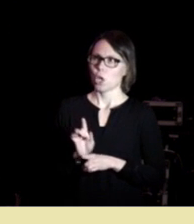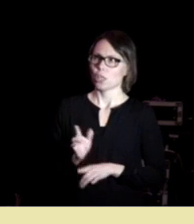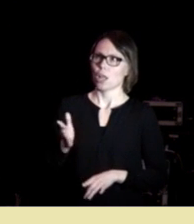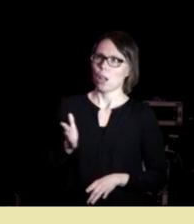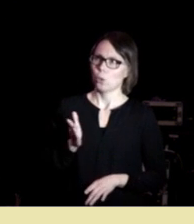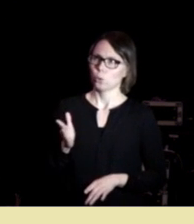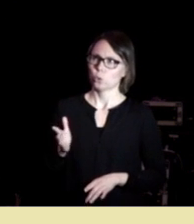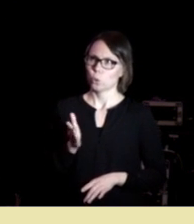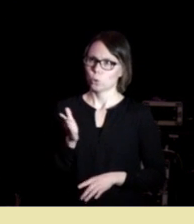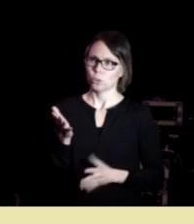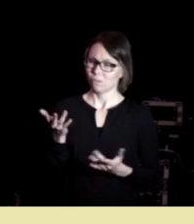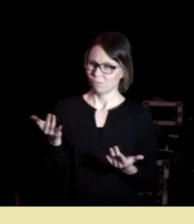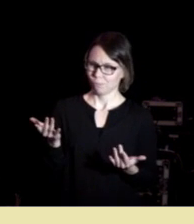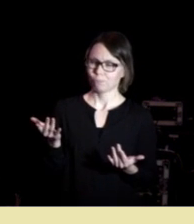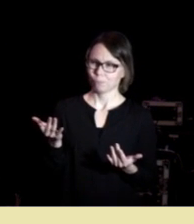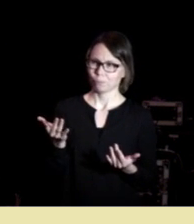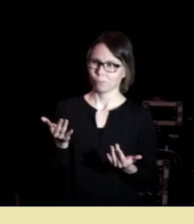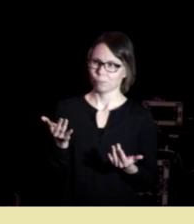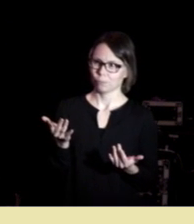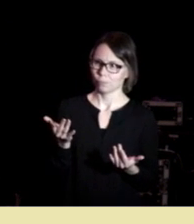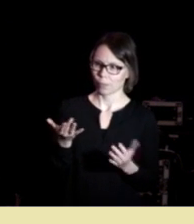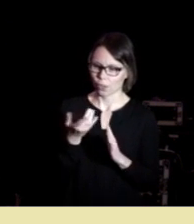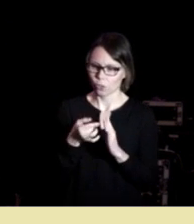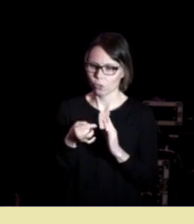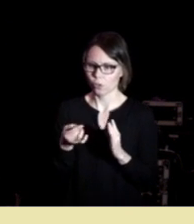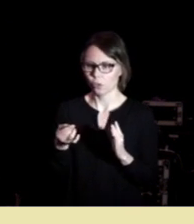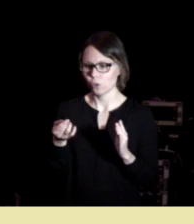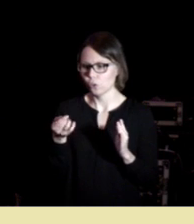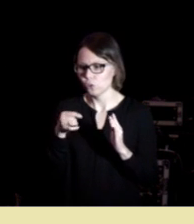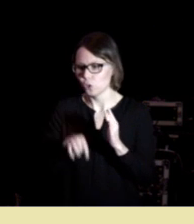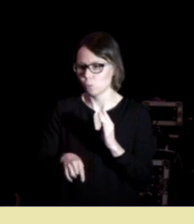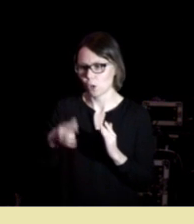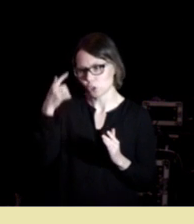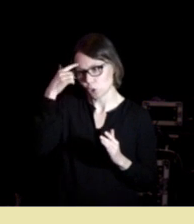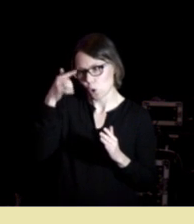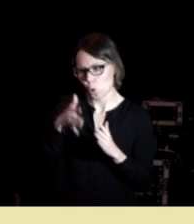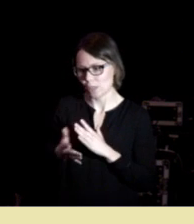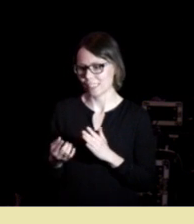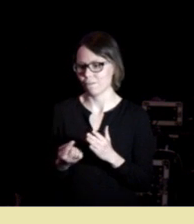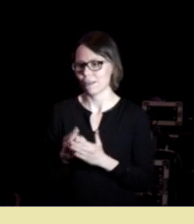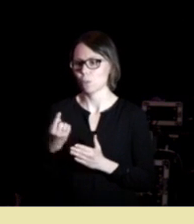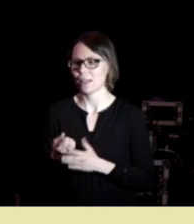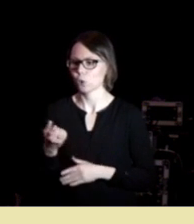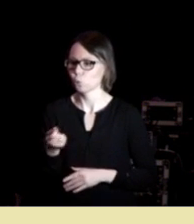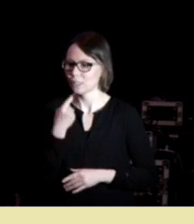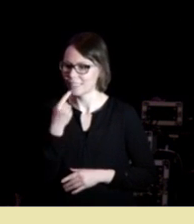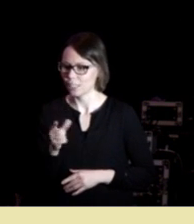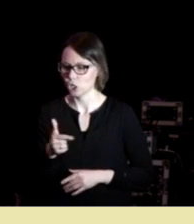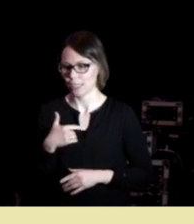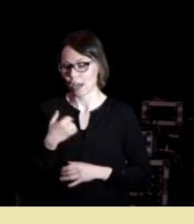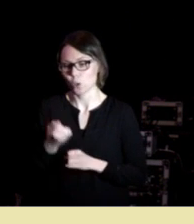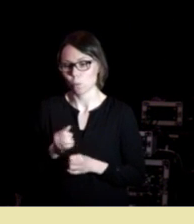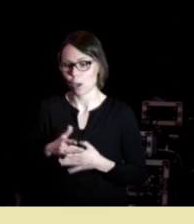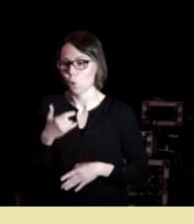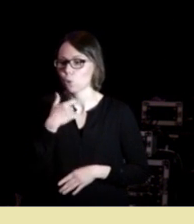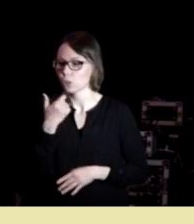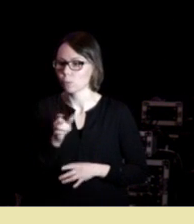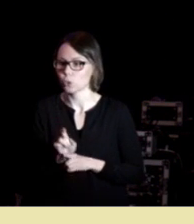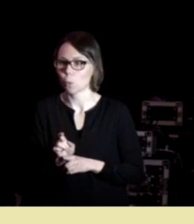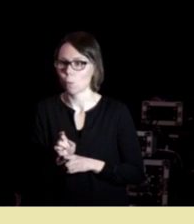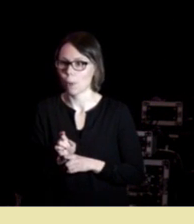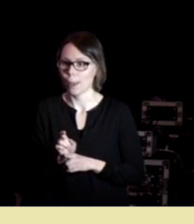er dypere psykologiske fenomener og noen sier fordi jeg jobber også med ungdom som